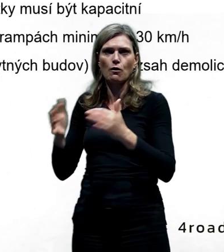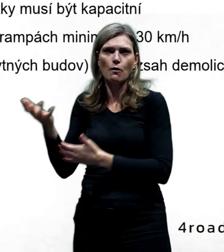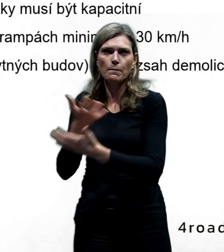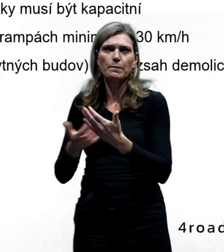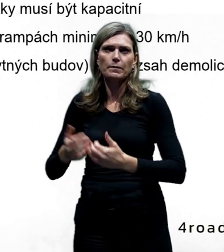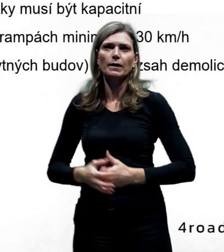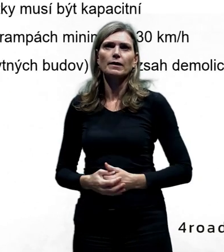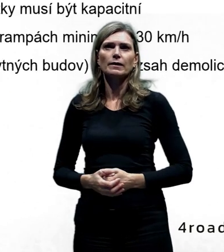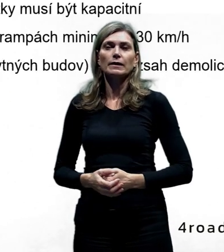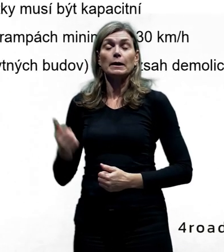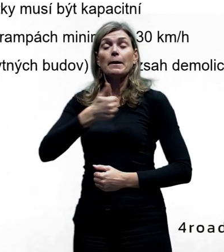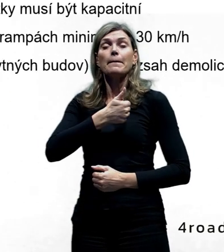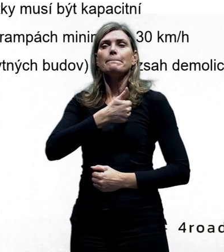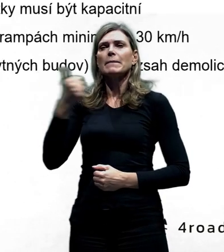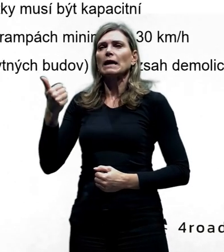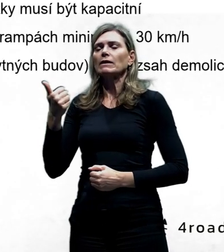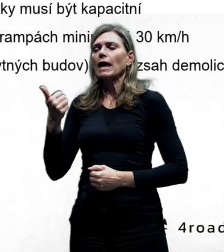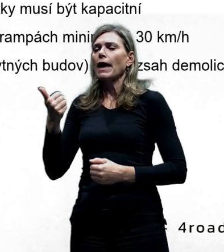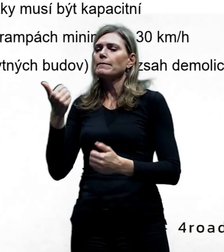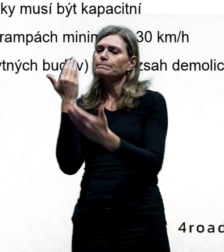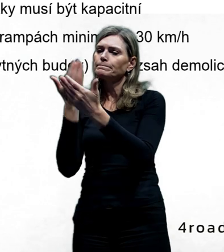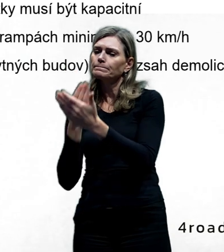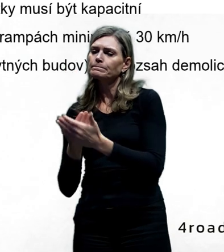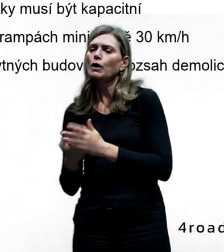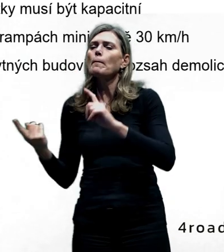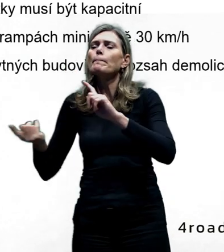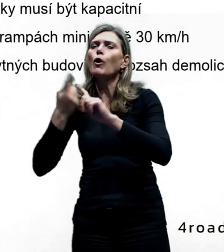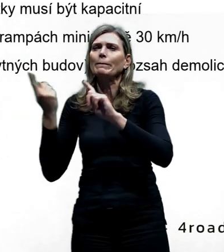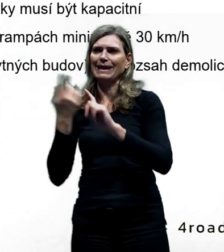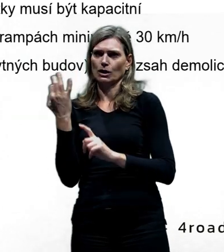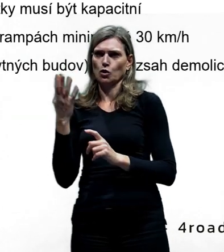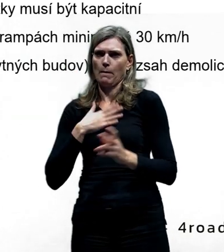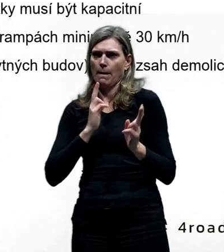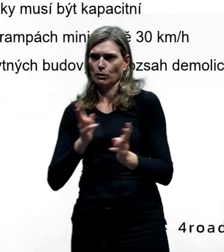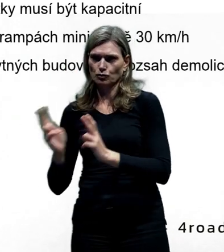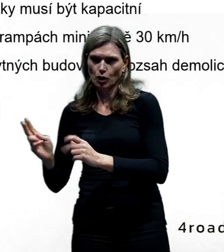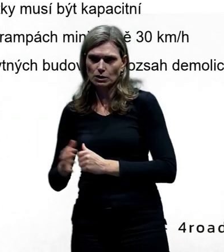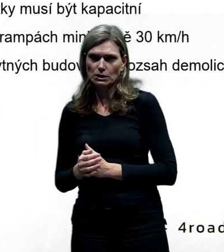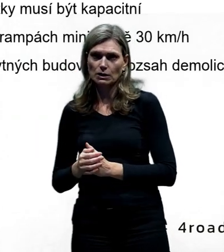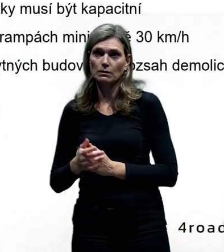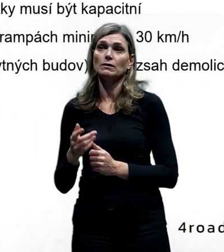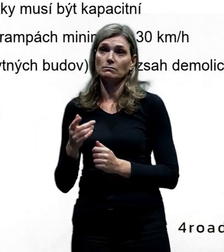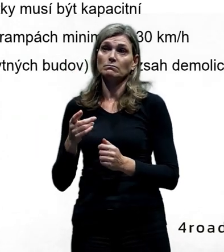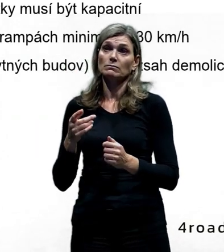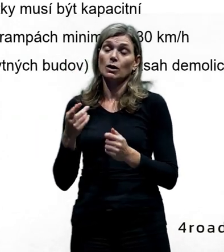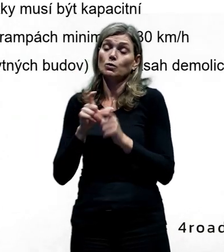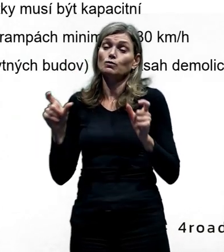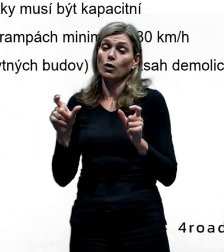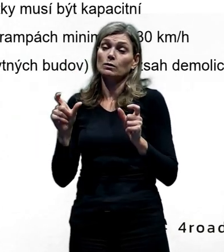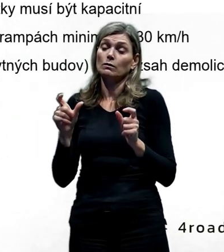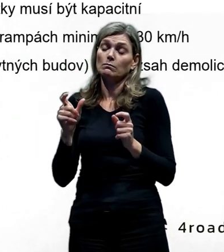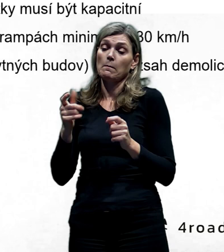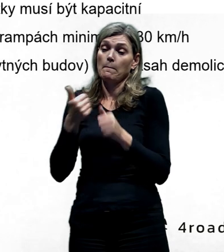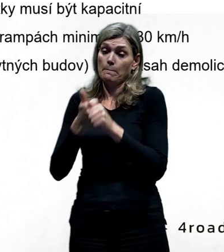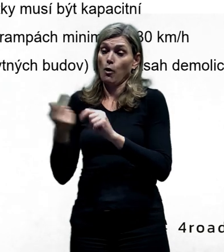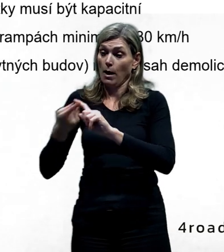Na začátku byly pojmenovány okrajové podmínky, které měly v podstatě identifikovat to, jakým